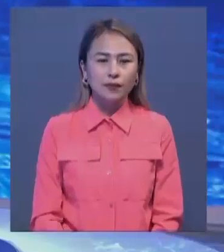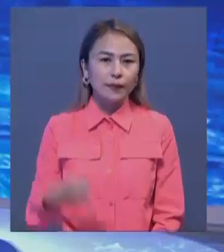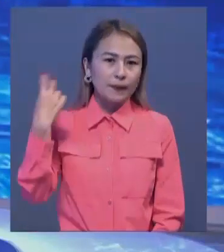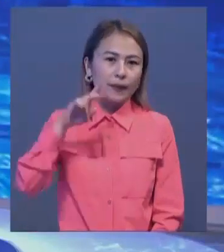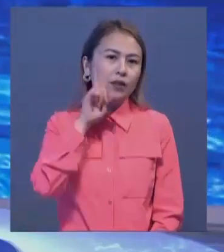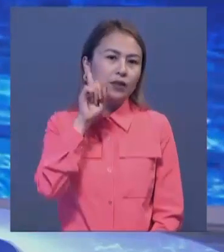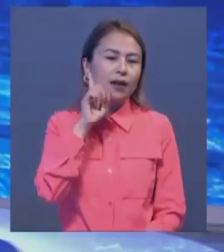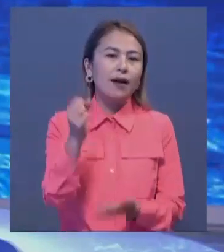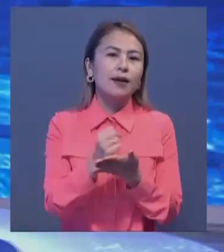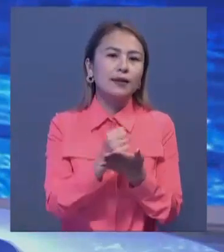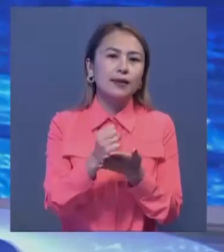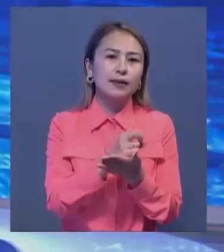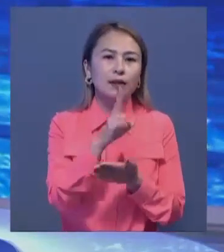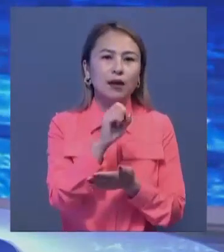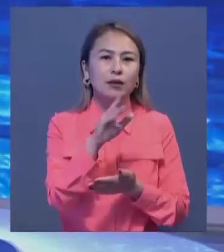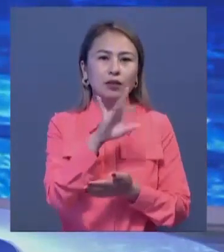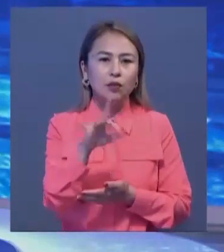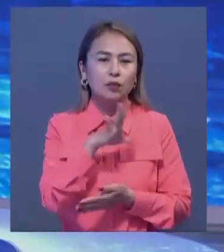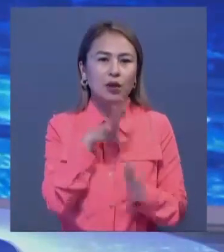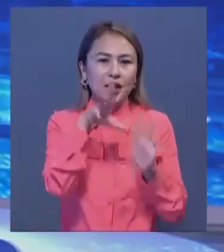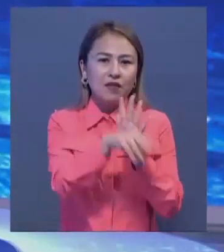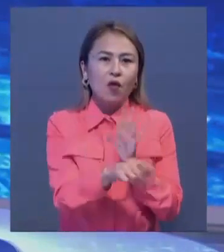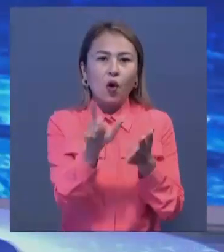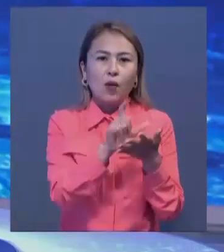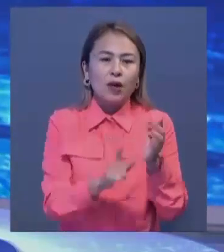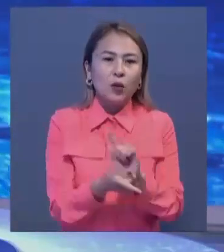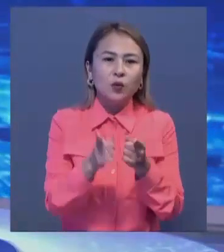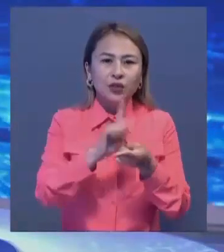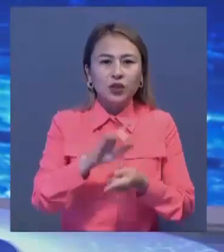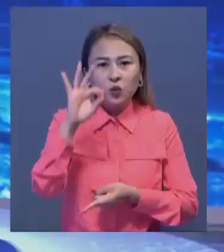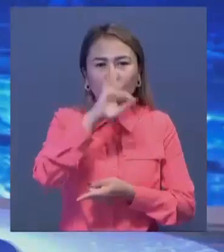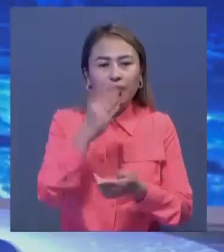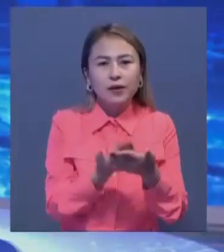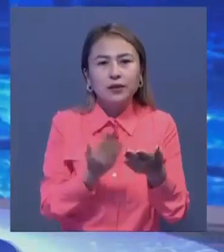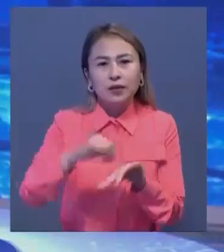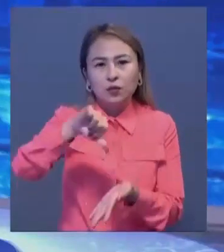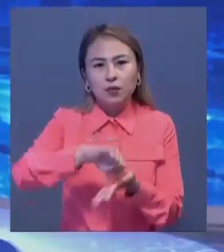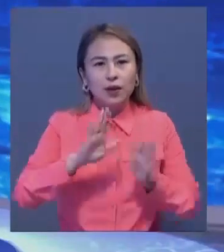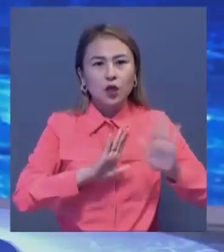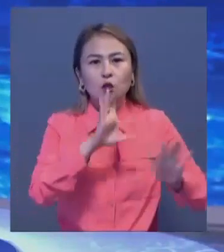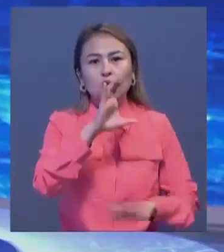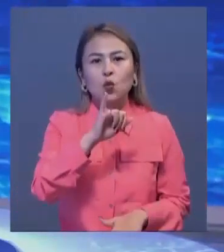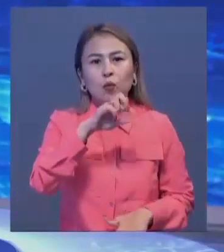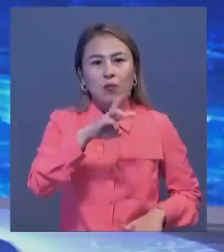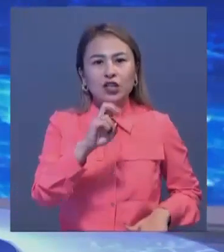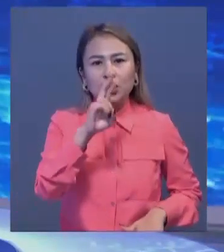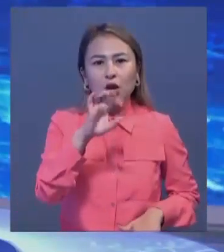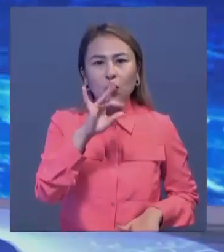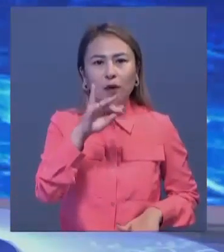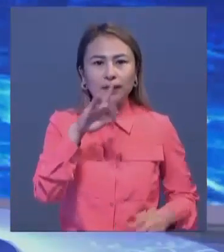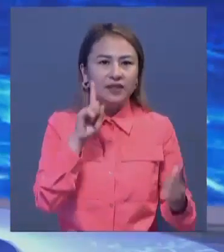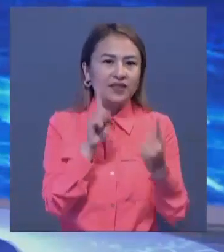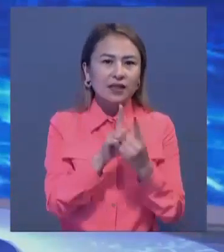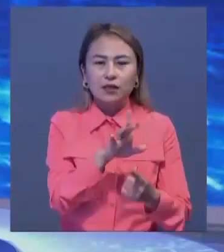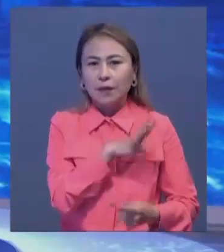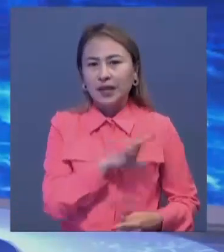Президенттік жастар қадырлық резервінің мүшелері рефқұрмалар жөніндегі жоғары кенгес түріғасының орынбасара Сума Чакра Бартылымен